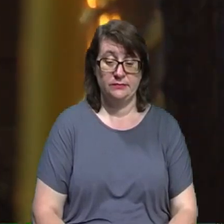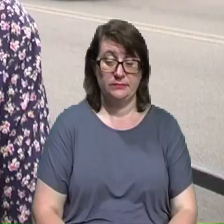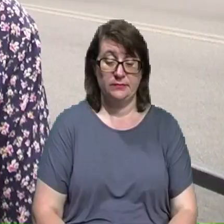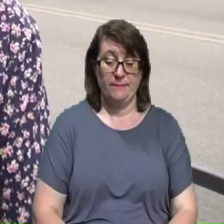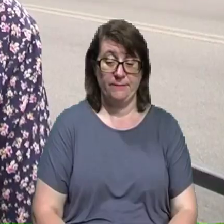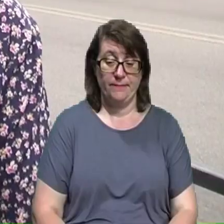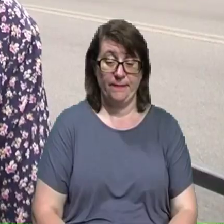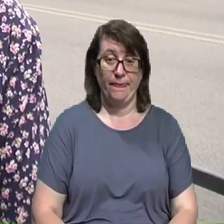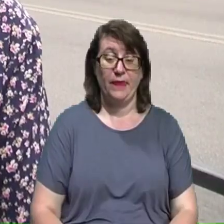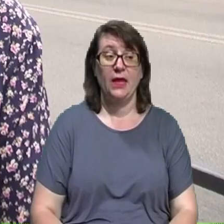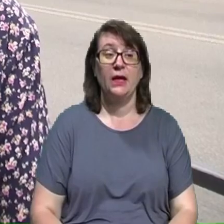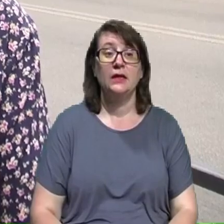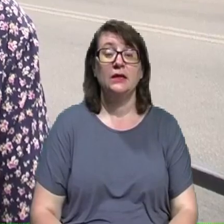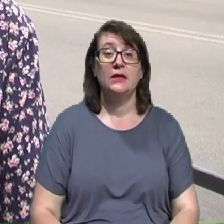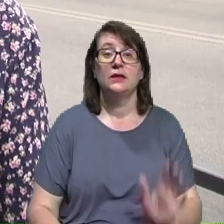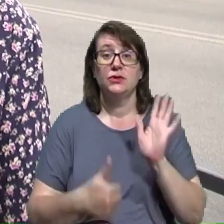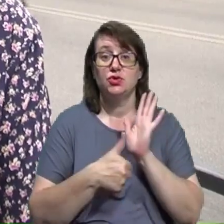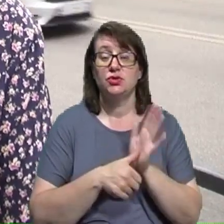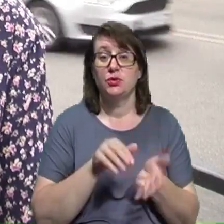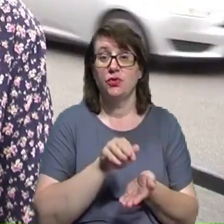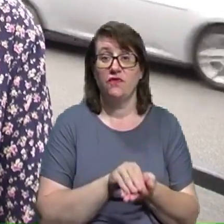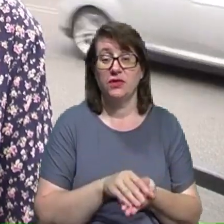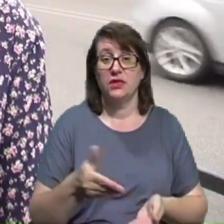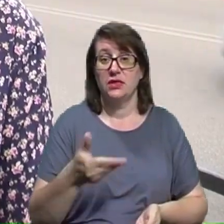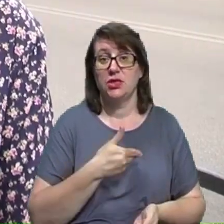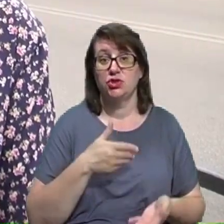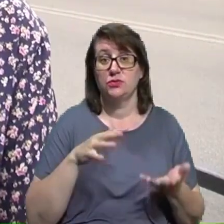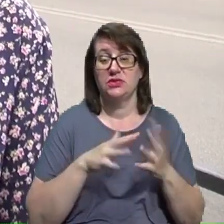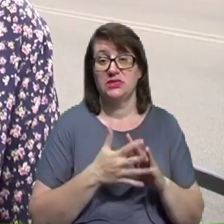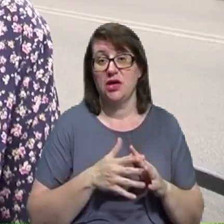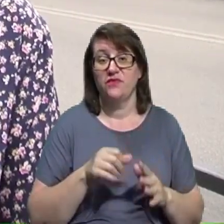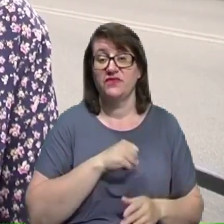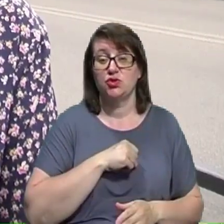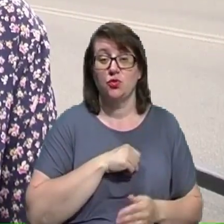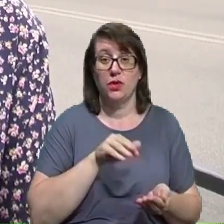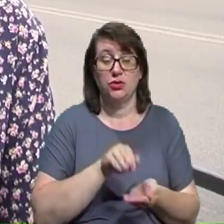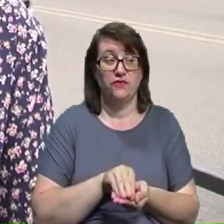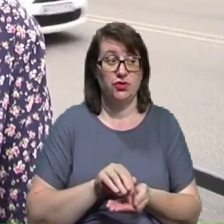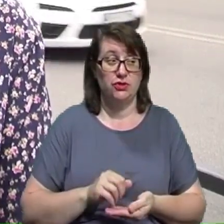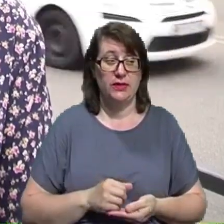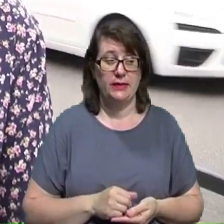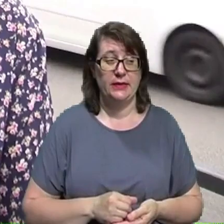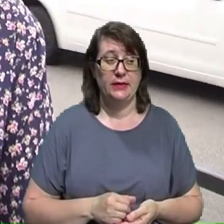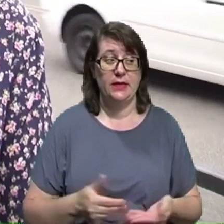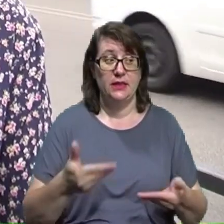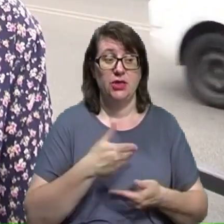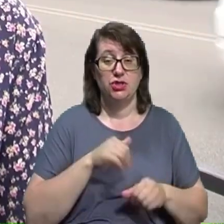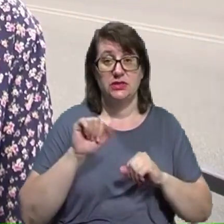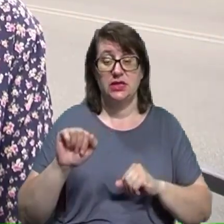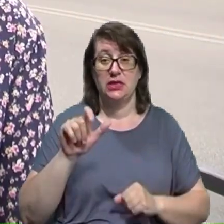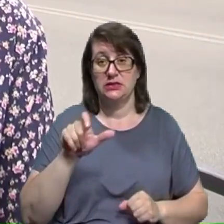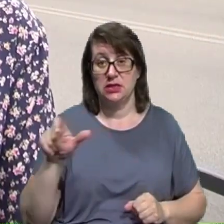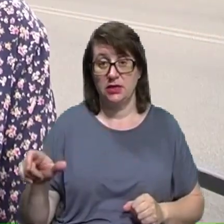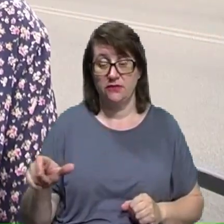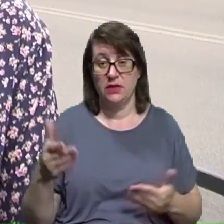Шосте поховання на нашому селянському військовому кладовищі наших захисників, які